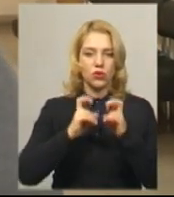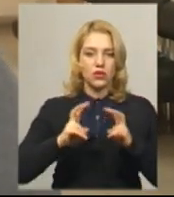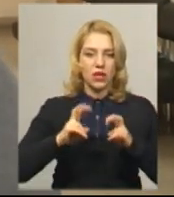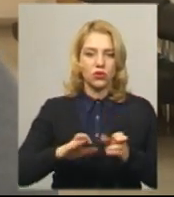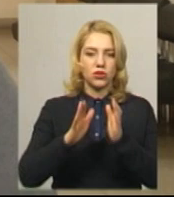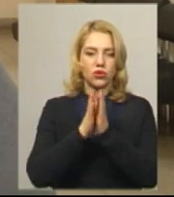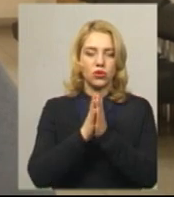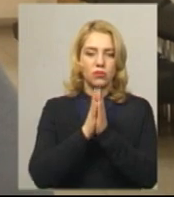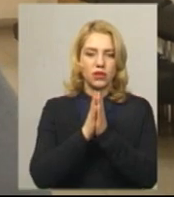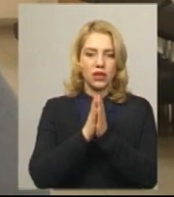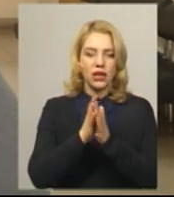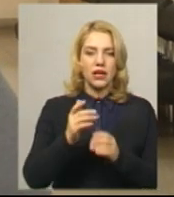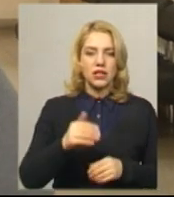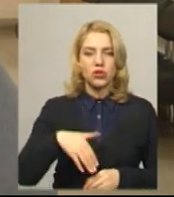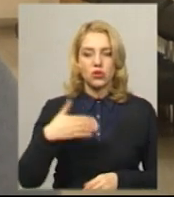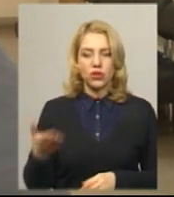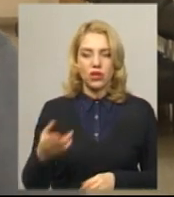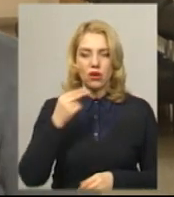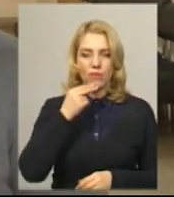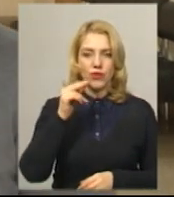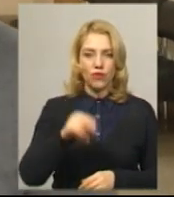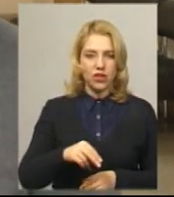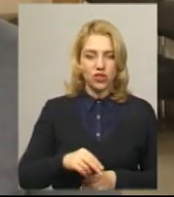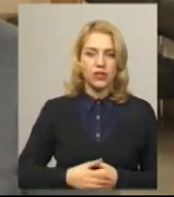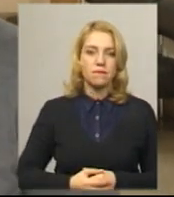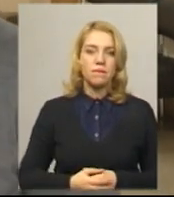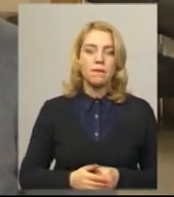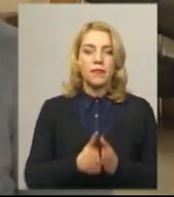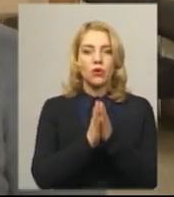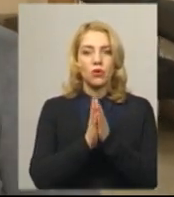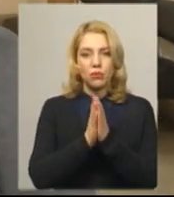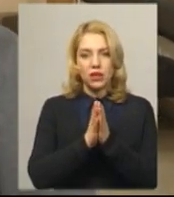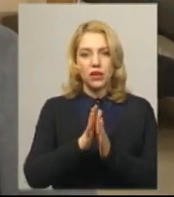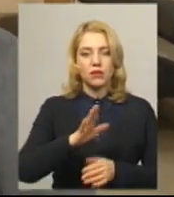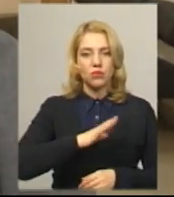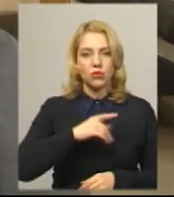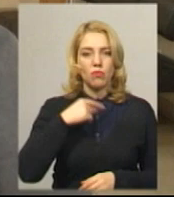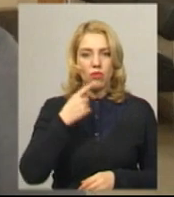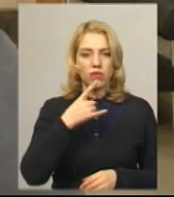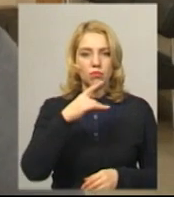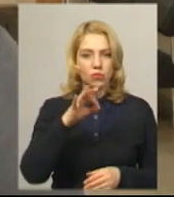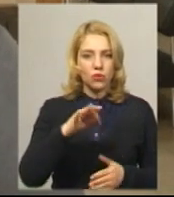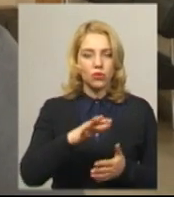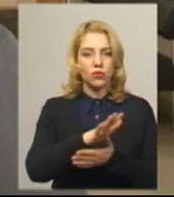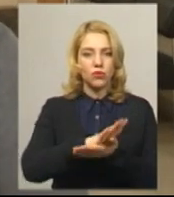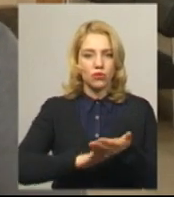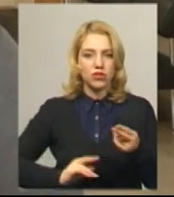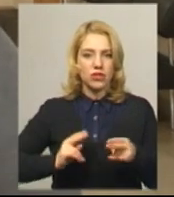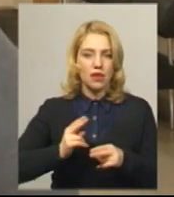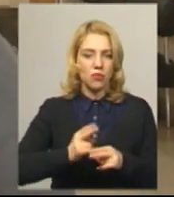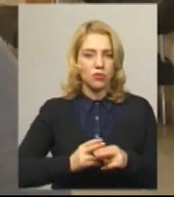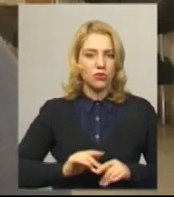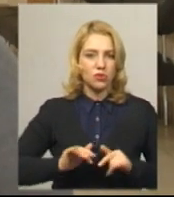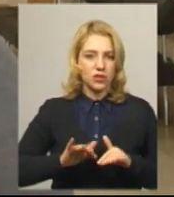сторони обвинувачення. В клопотанні йшлося про продовження запобіжного заходу